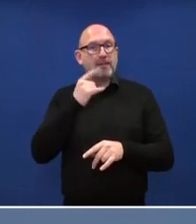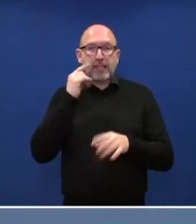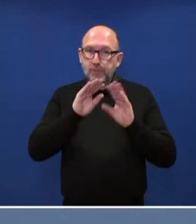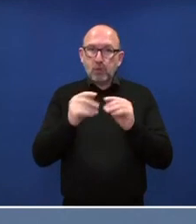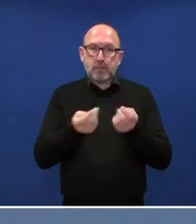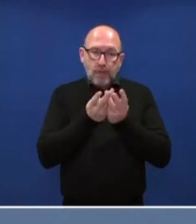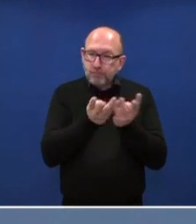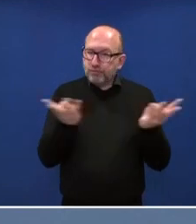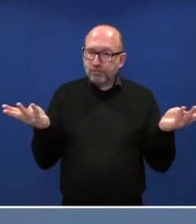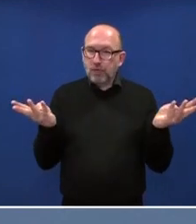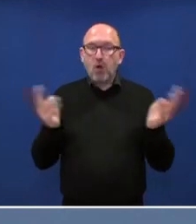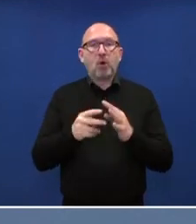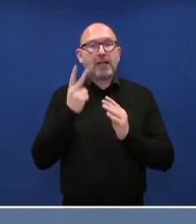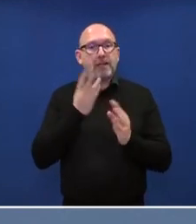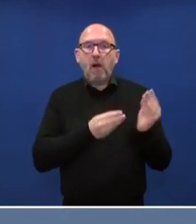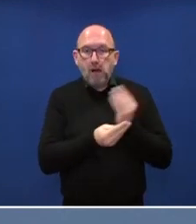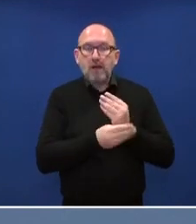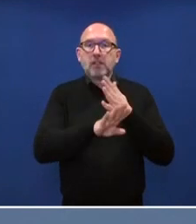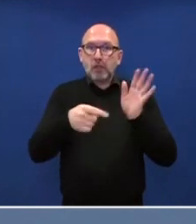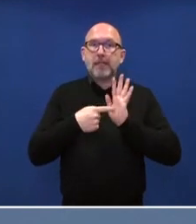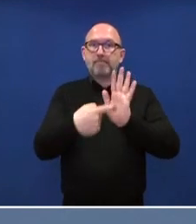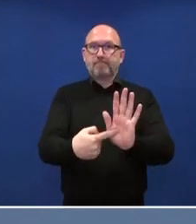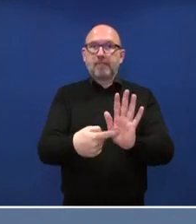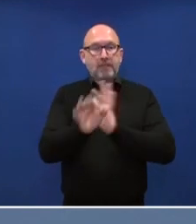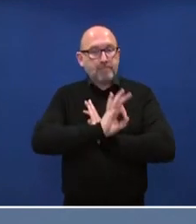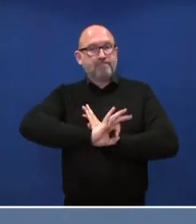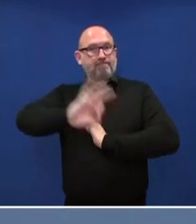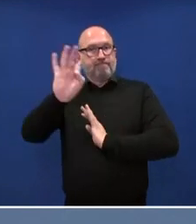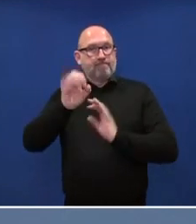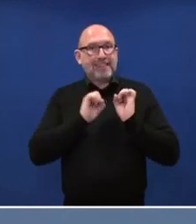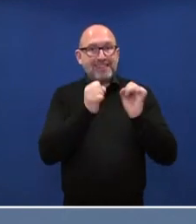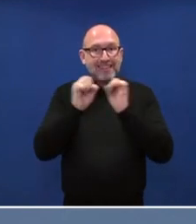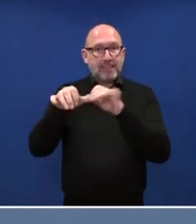zugleich auch die Sichtbarkeit herausragender Initiativen und Strukturen zu fördern.